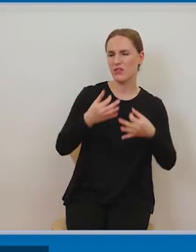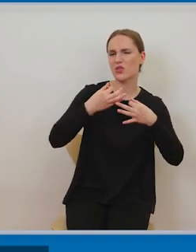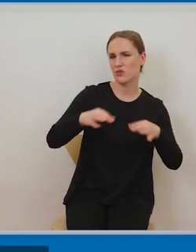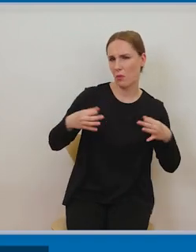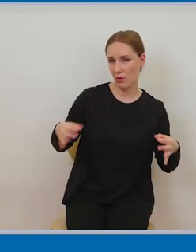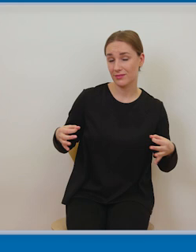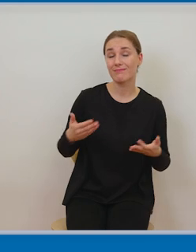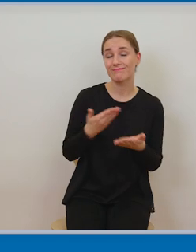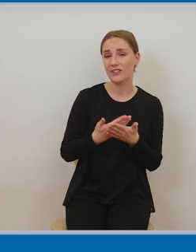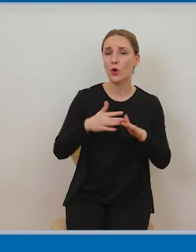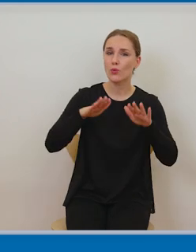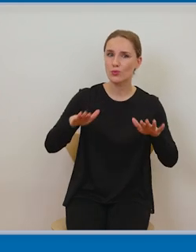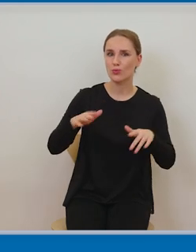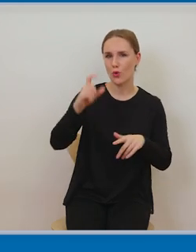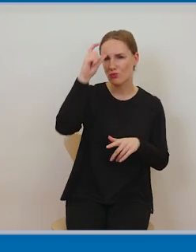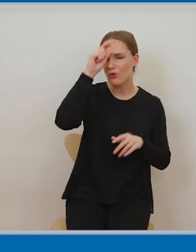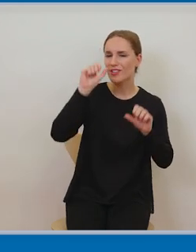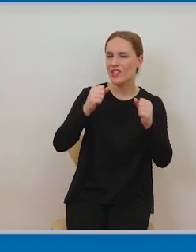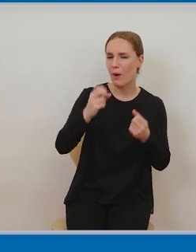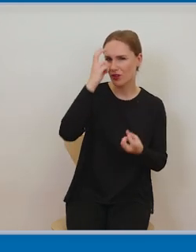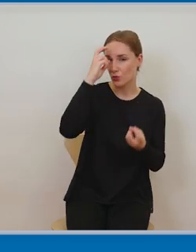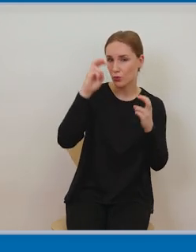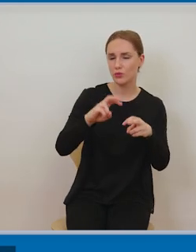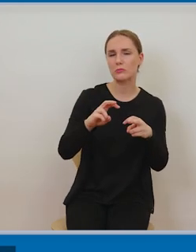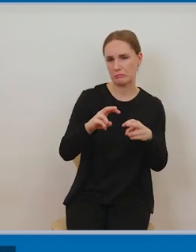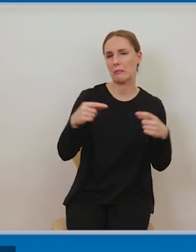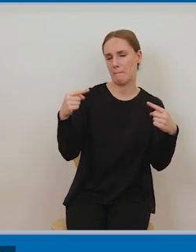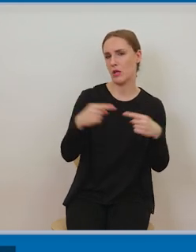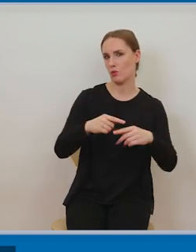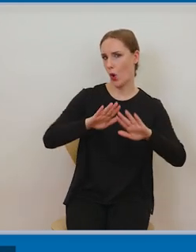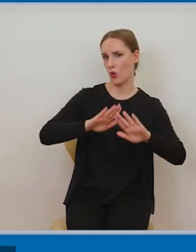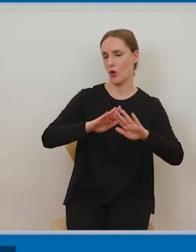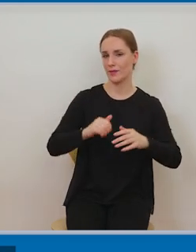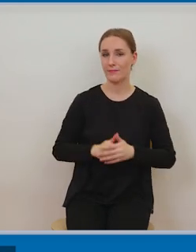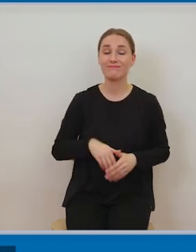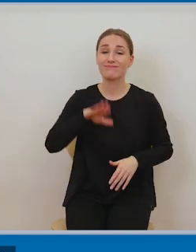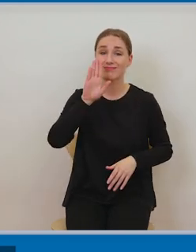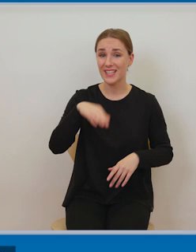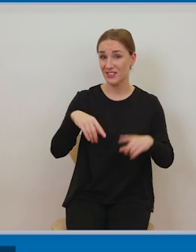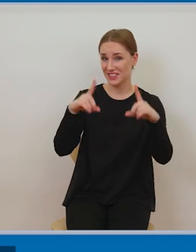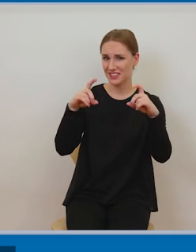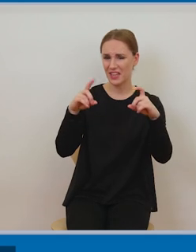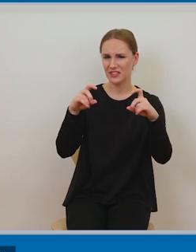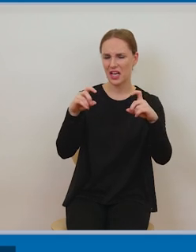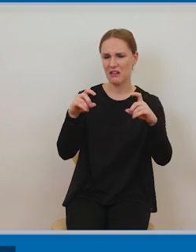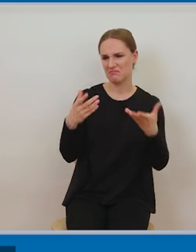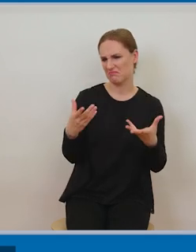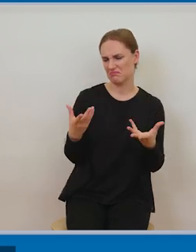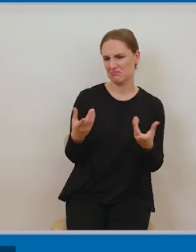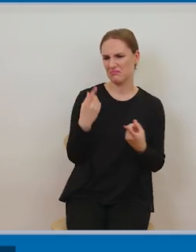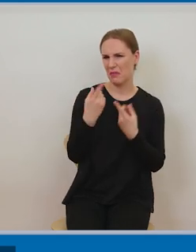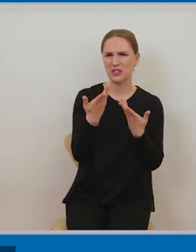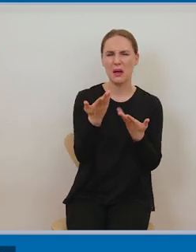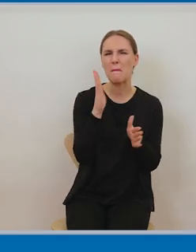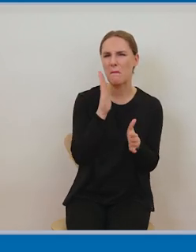podlegać tej ochronie. I nawet zdjęcie, które w pierwszej chwili pomyślelibyśmy, przecież to jest takie proste, zwykłe zdjęcie, co jest, jakież tu można